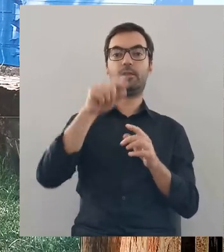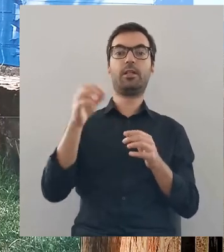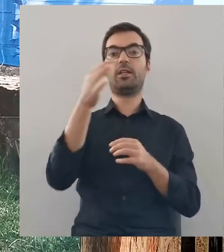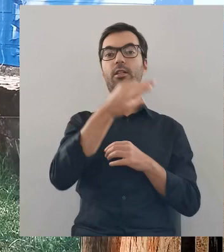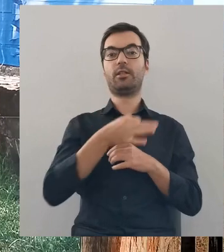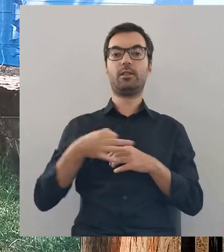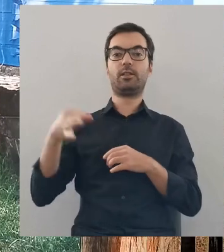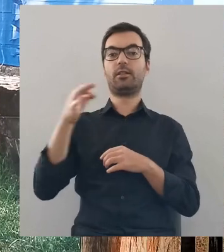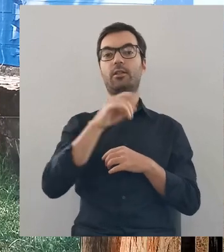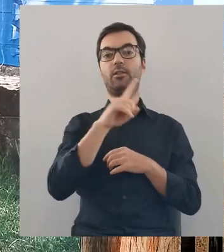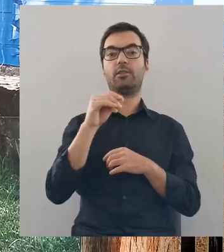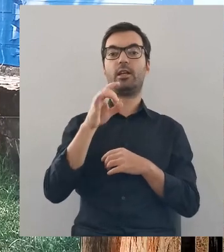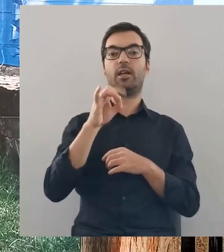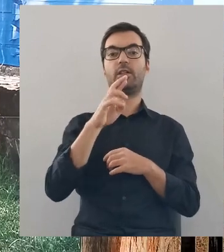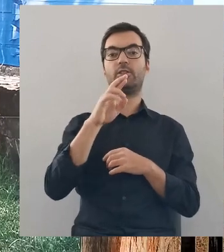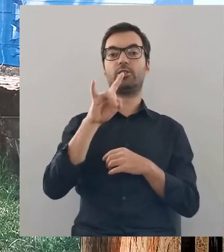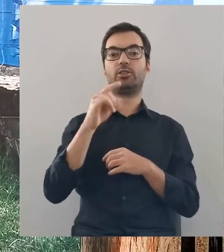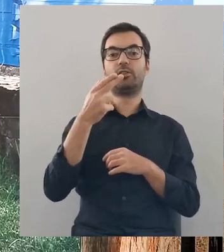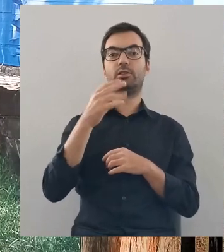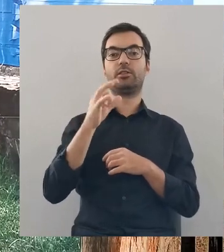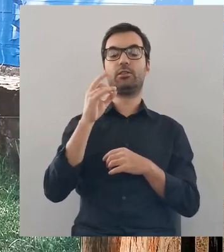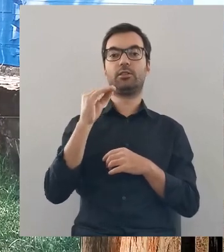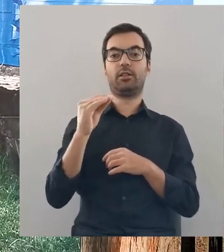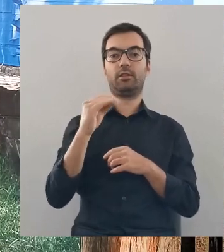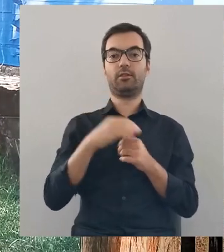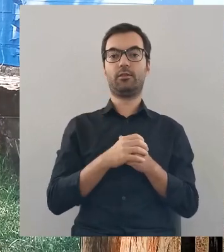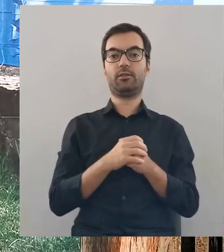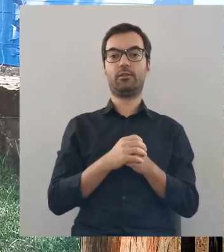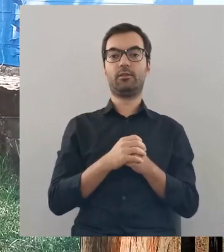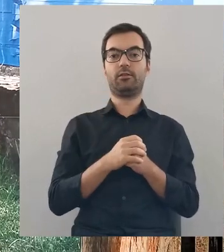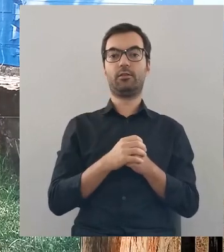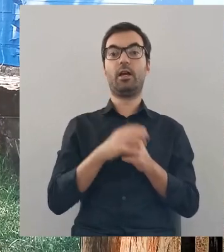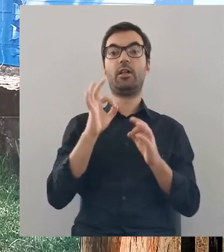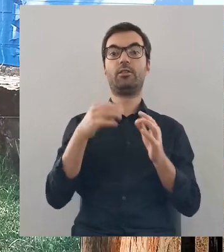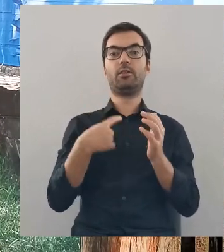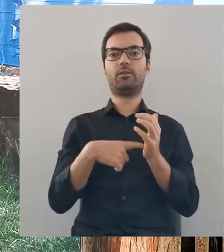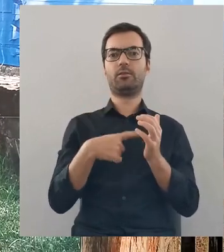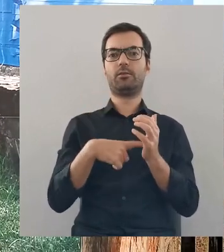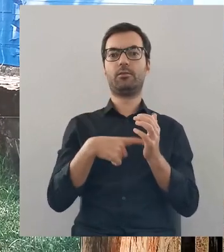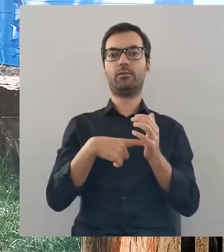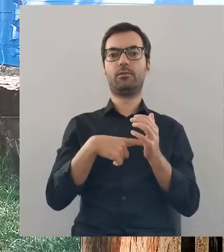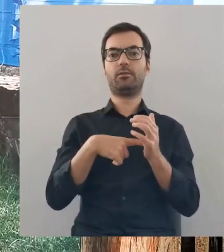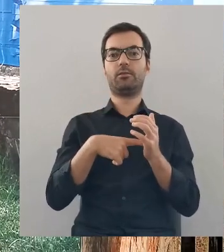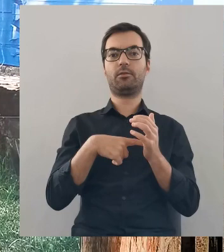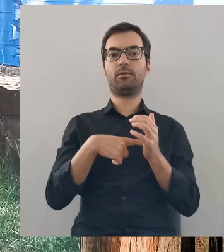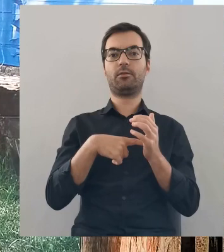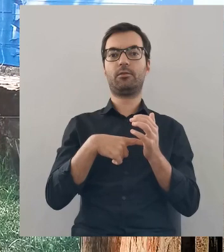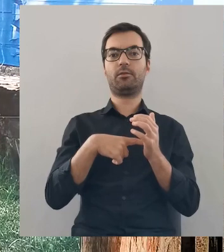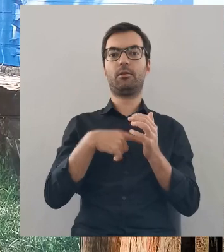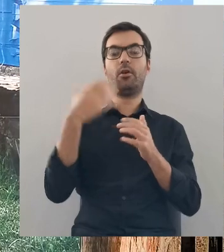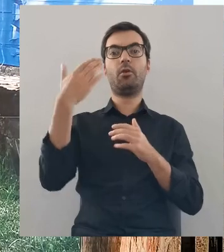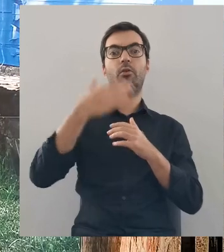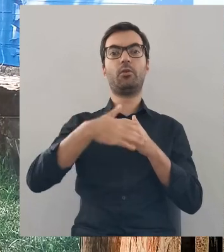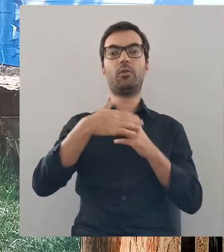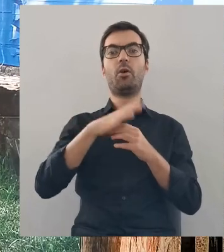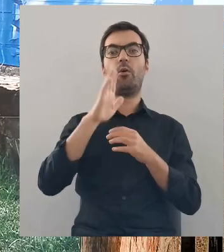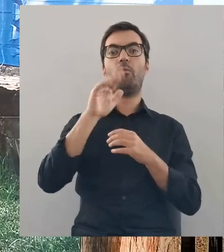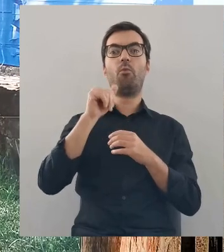górę rzeki, aż do Jeziora Zegrzyńskiego. A dzisiaj od końcówki tegoż Jeziora Zegrzyńskiego, a dokładnie